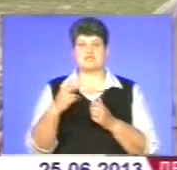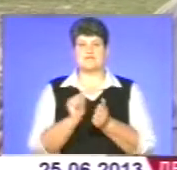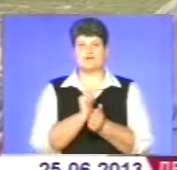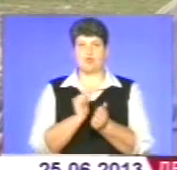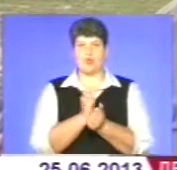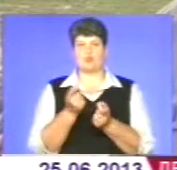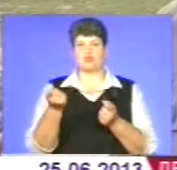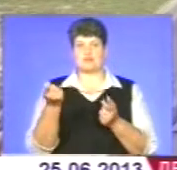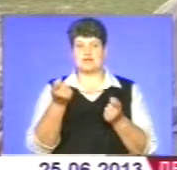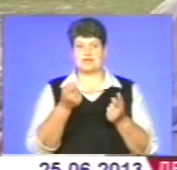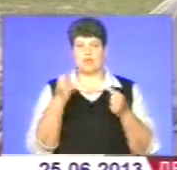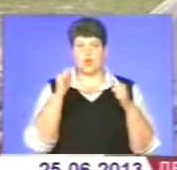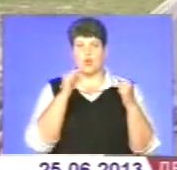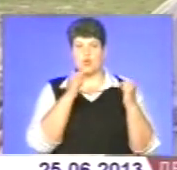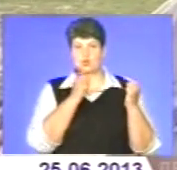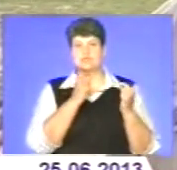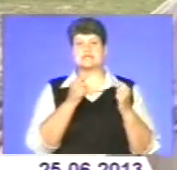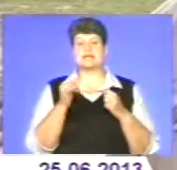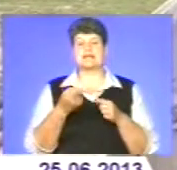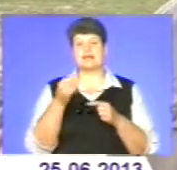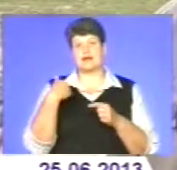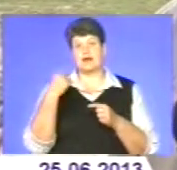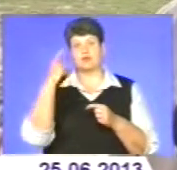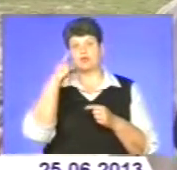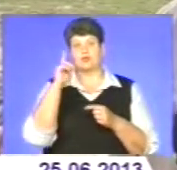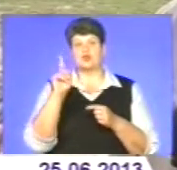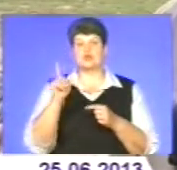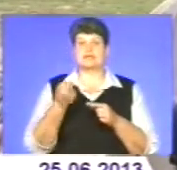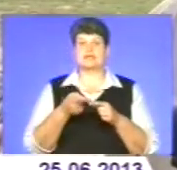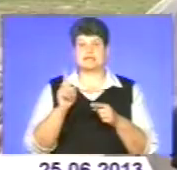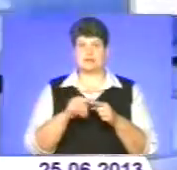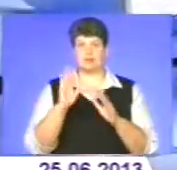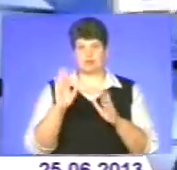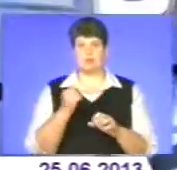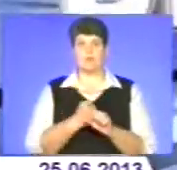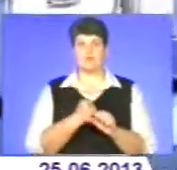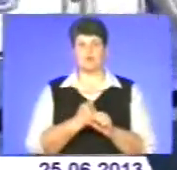це кукурудзи. І думаю, що над цим ми далі будемо працювати.